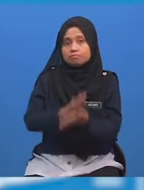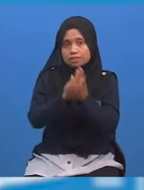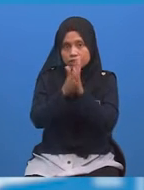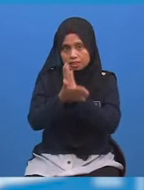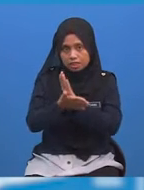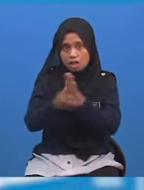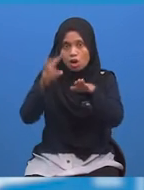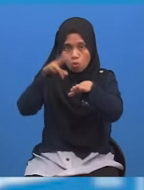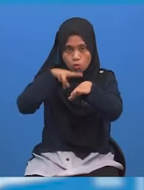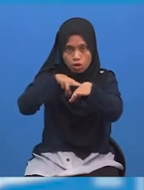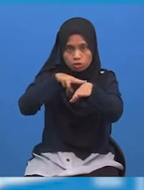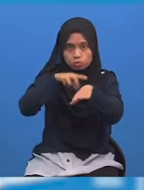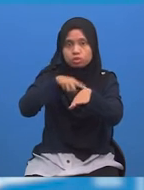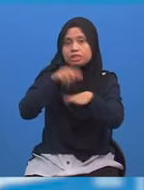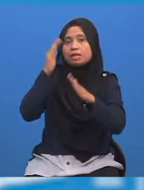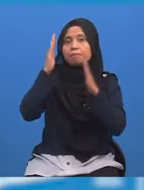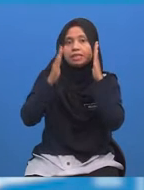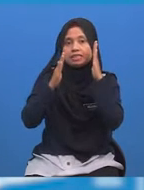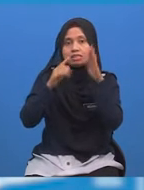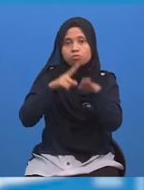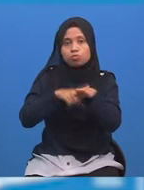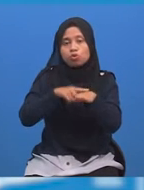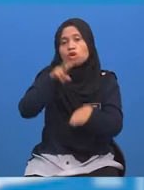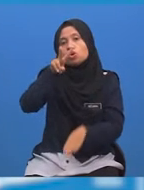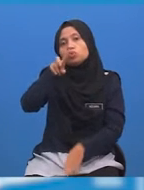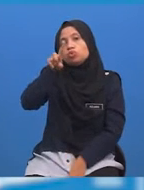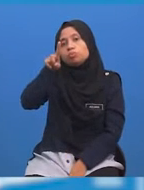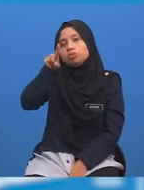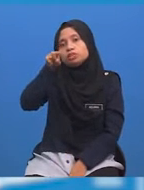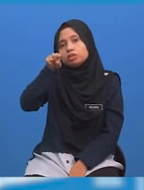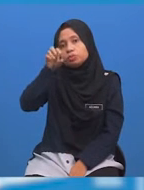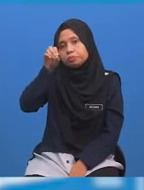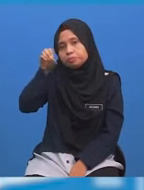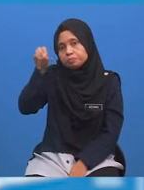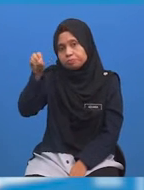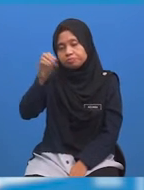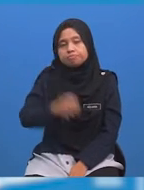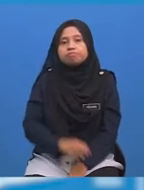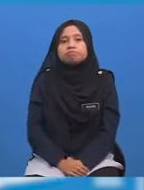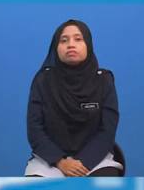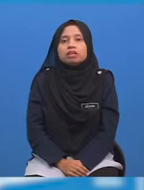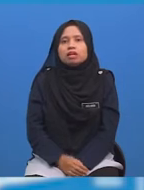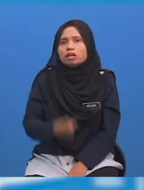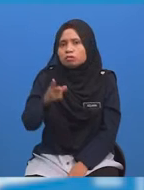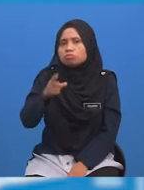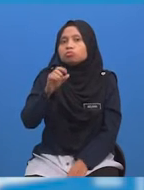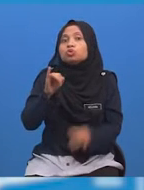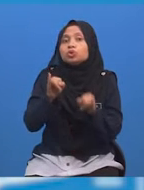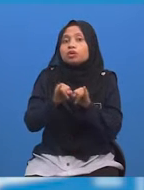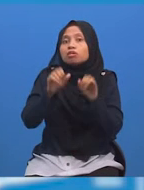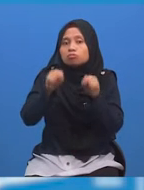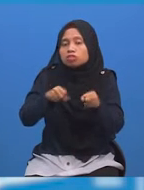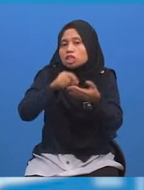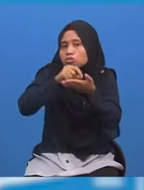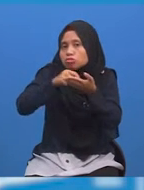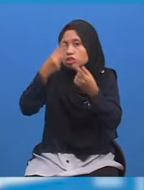Jadi, waktu di Malaysia ialah Jam Dua puluh satu Kamu juga boleh